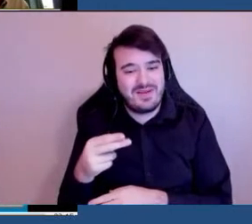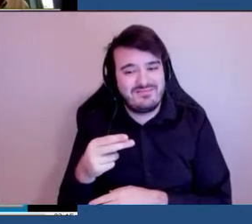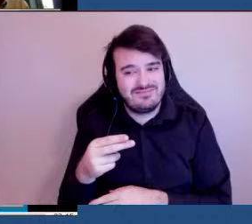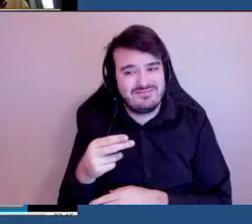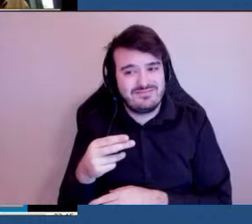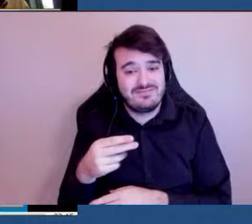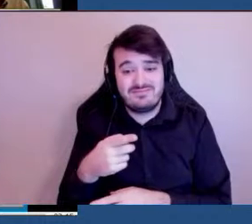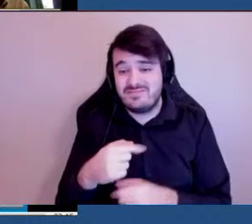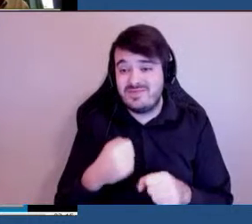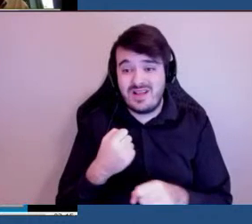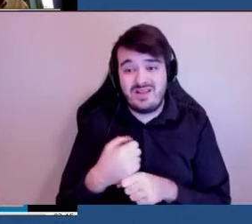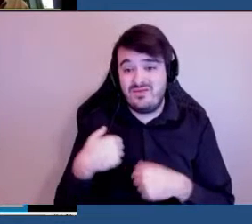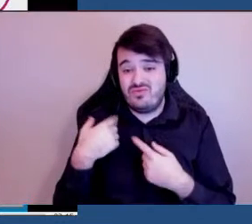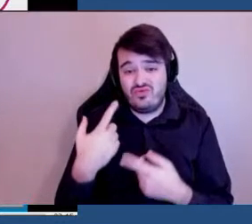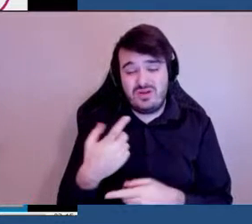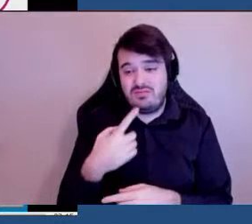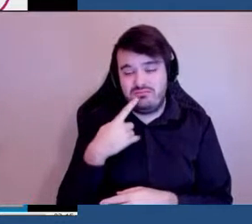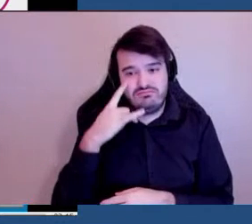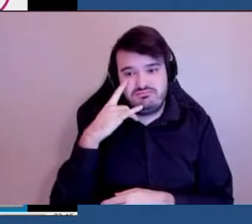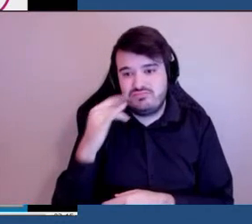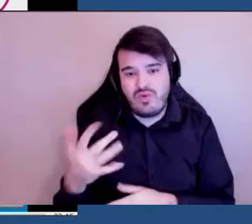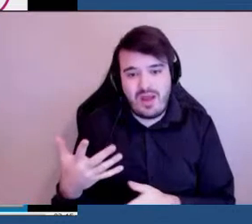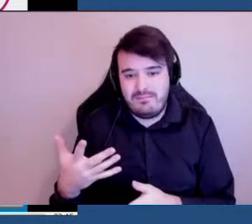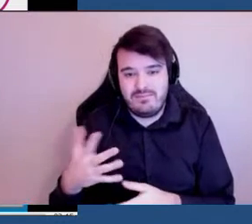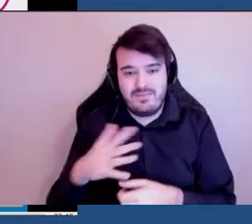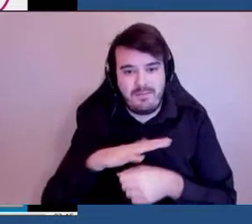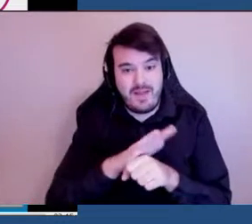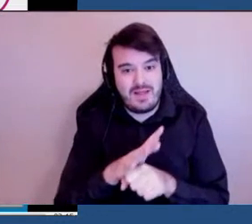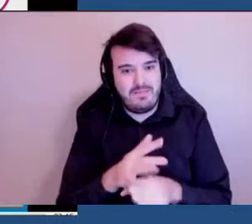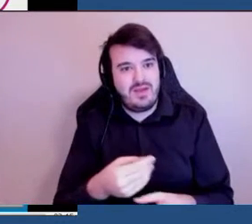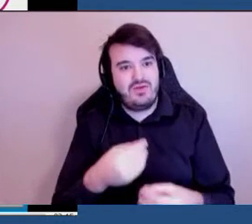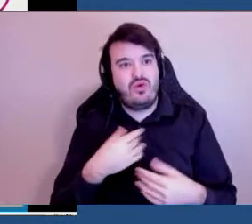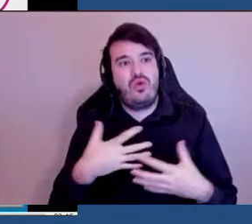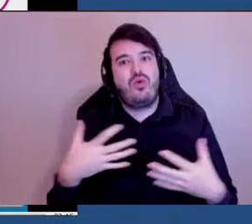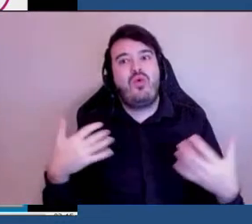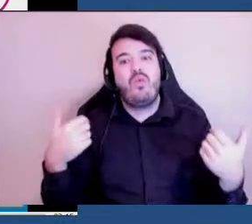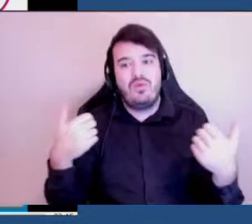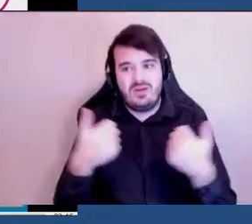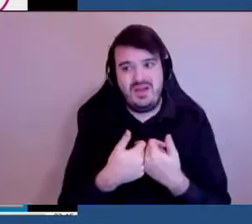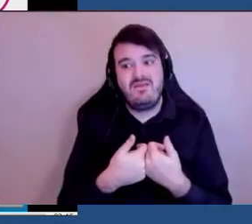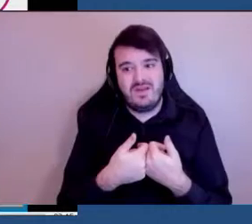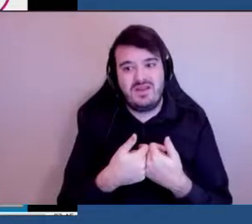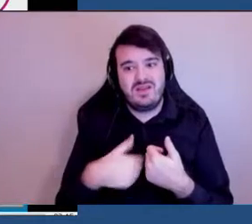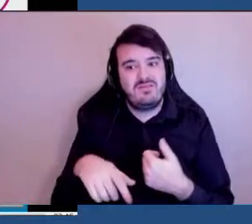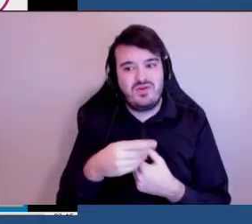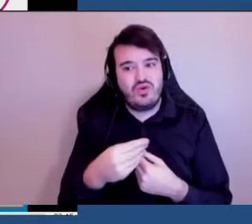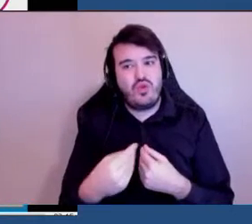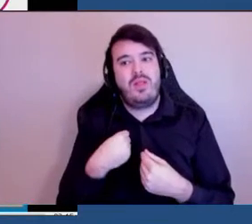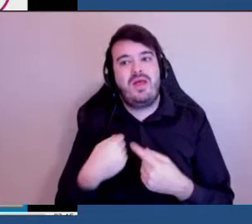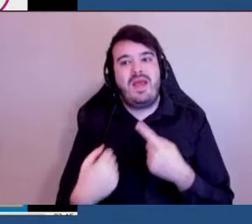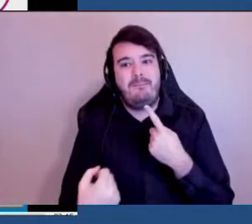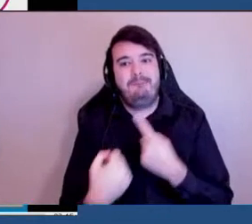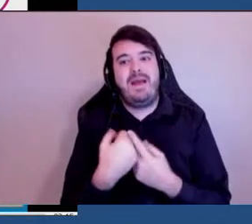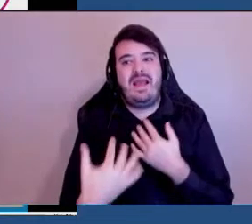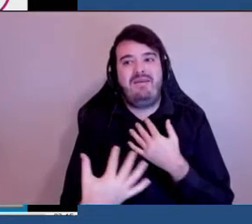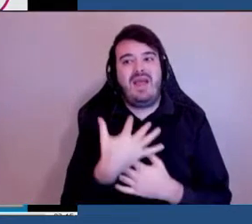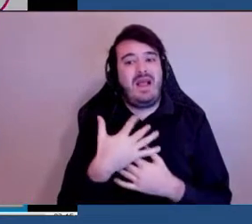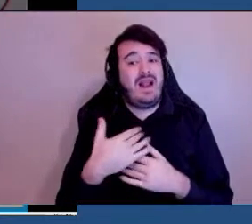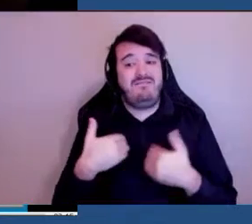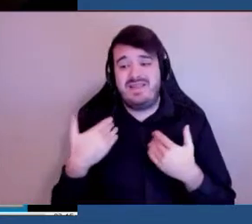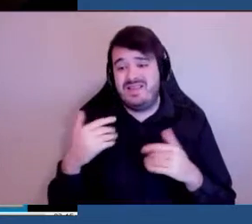nulle autre. Cette pandémie nous a tous mis au défi et ça a affecté la vie de tout le monde et de façon